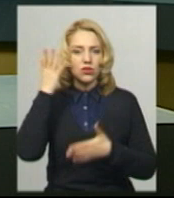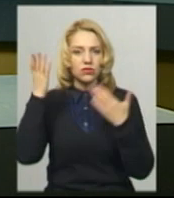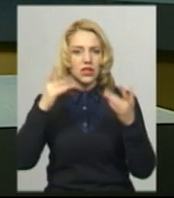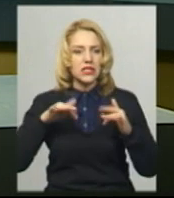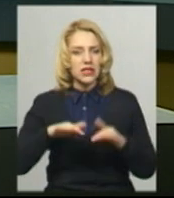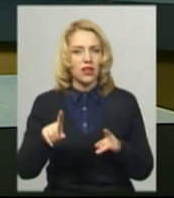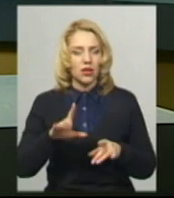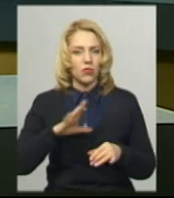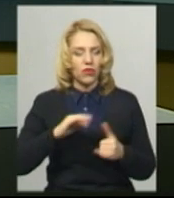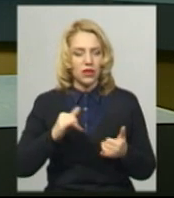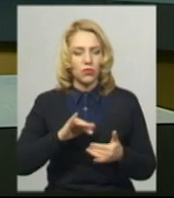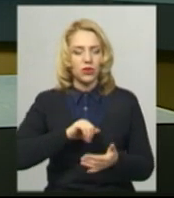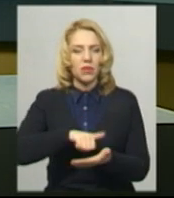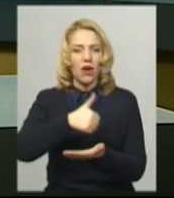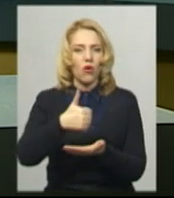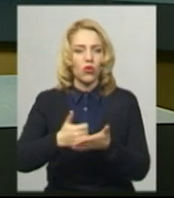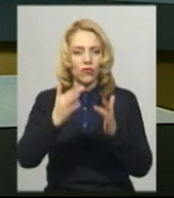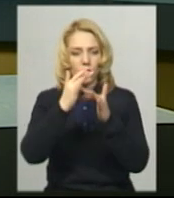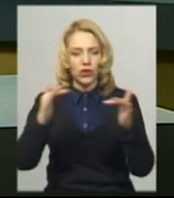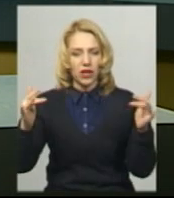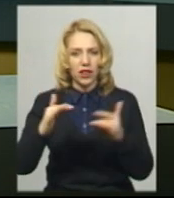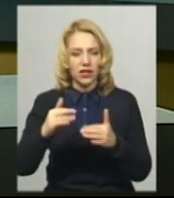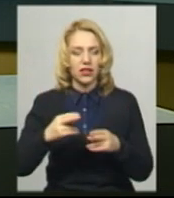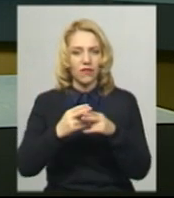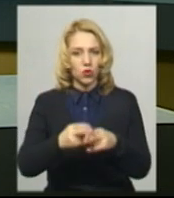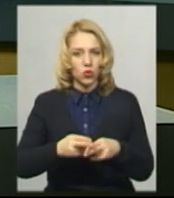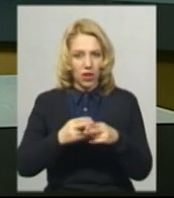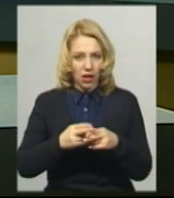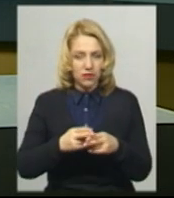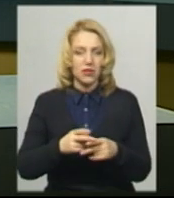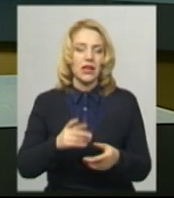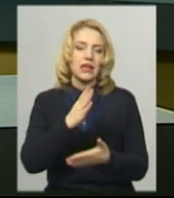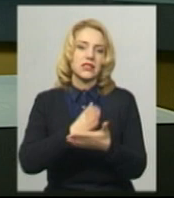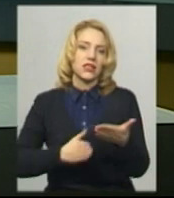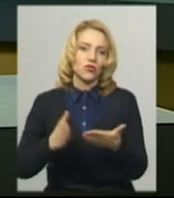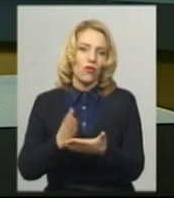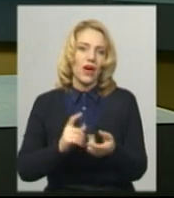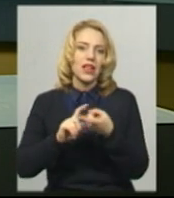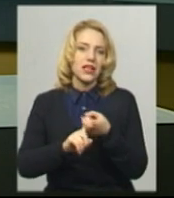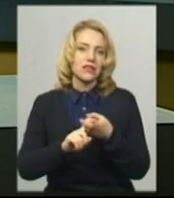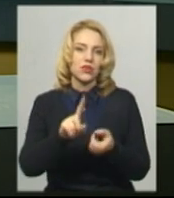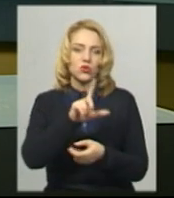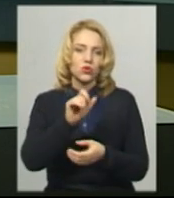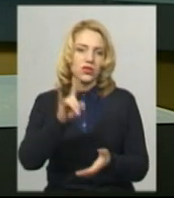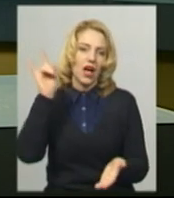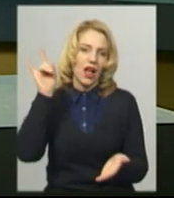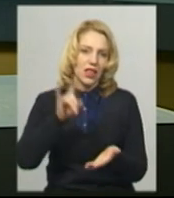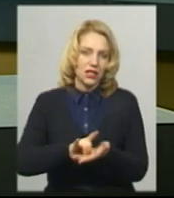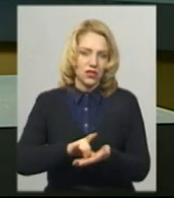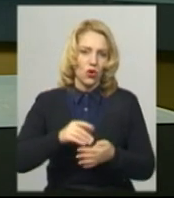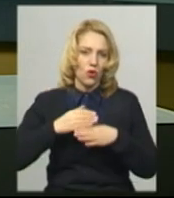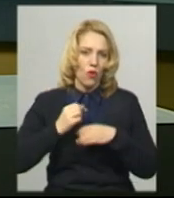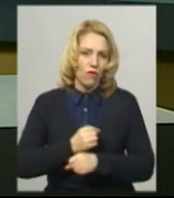відбутись біля головної линки міста Дунаєвців, також скасували у зв'язку із катастрофою літака «Мау» в Ірані. Про це розповіла